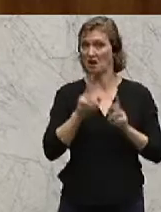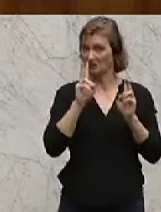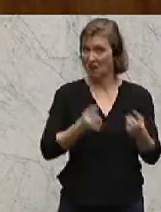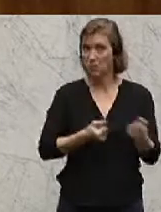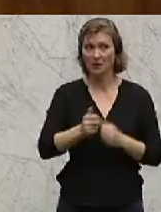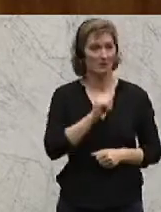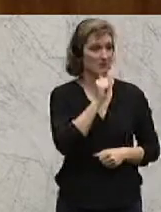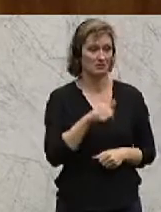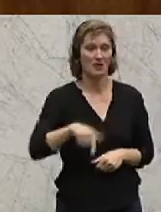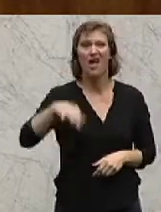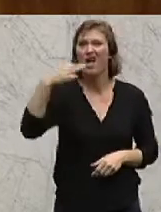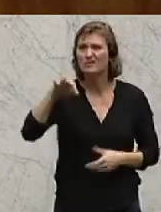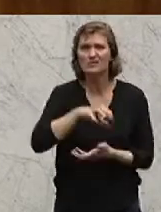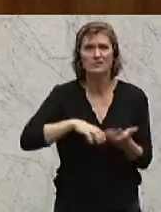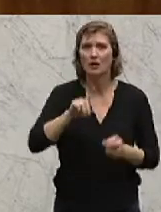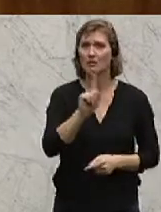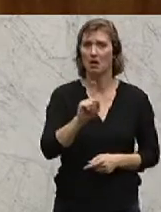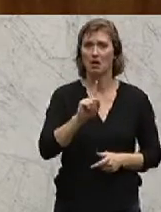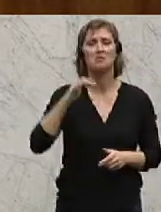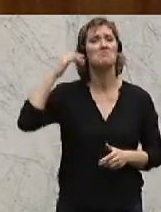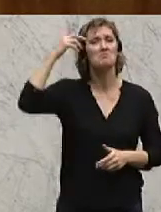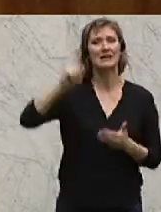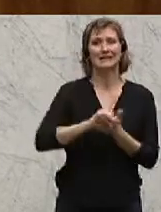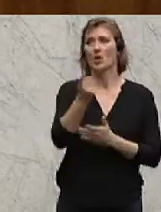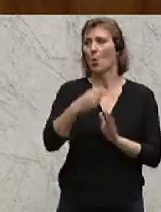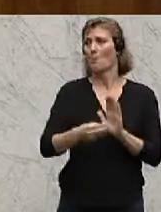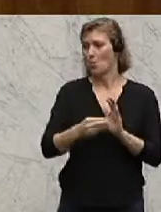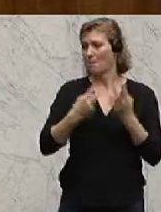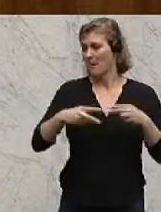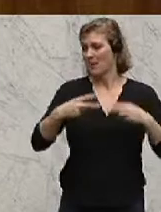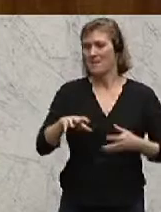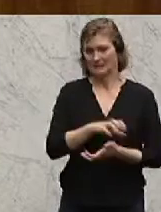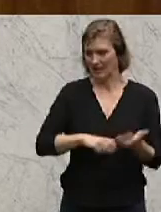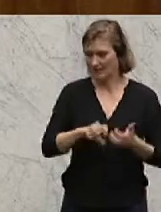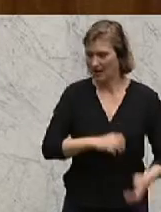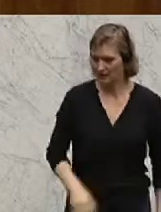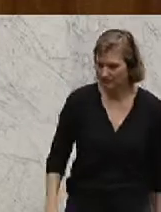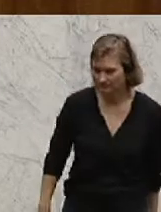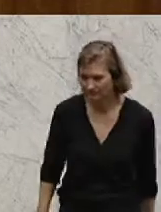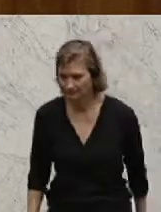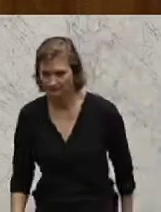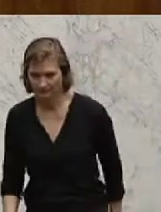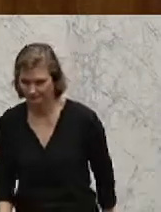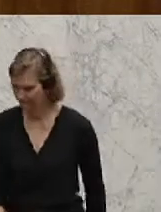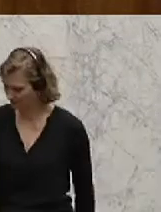nicht. Und das ist ja nicht der einzige Skandal, mit dem wir uns in nächster Zeit zu beschäftigen haben. Niemand spricht mehr